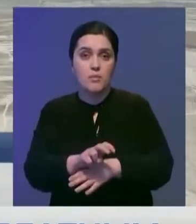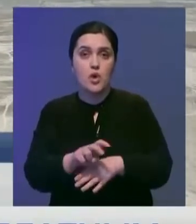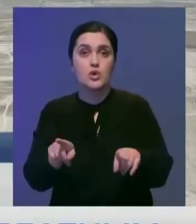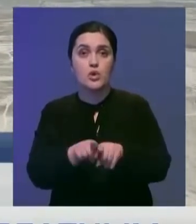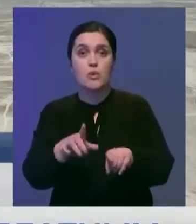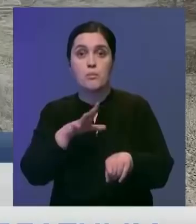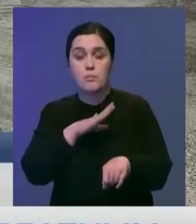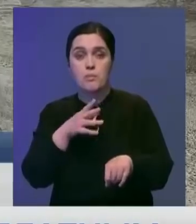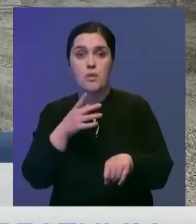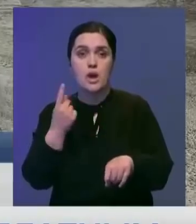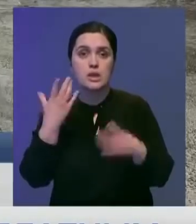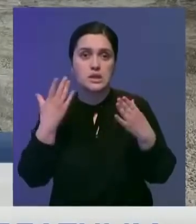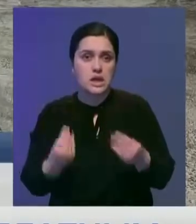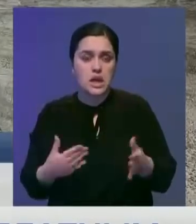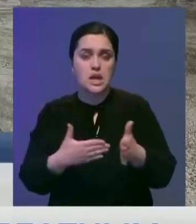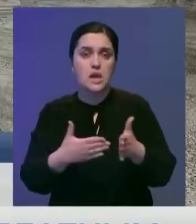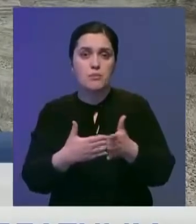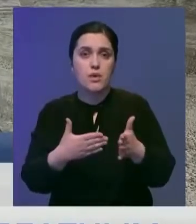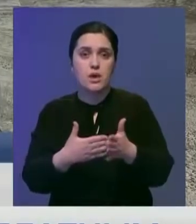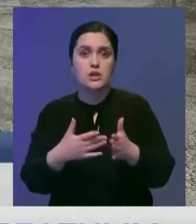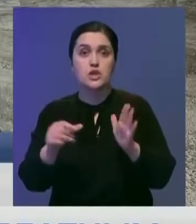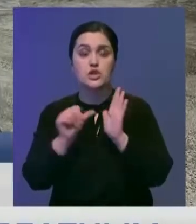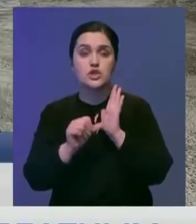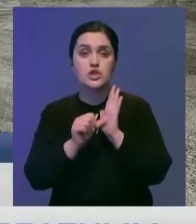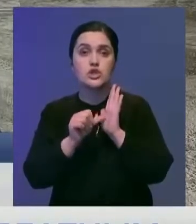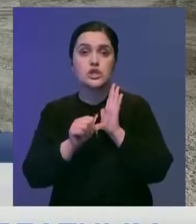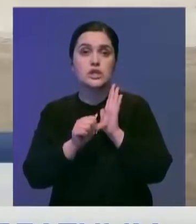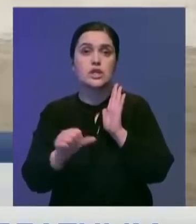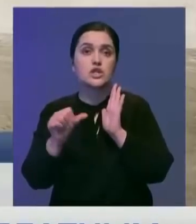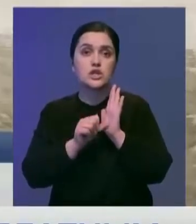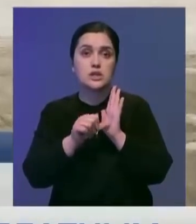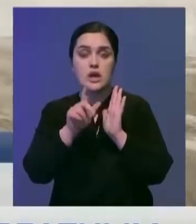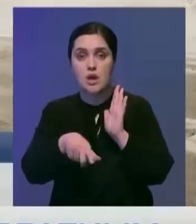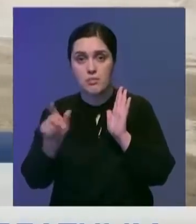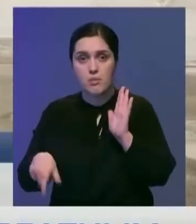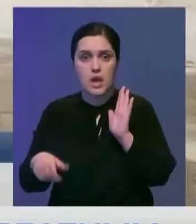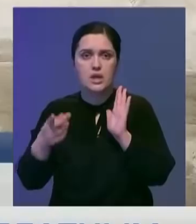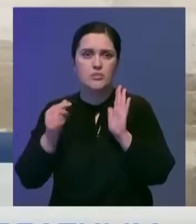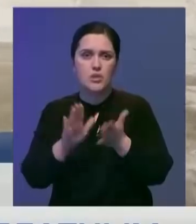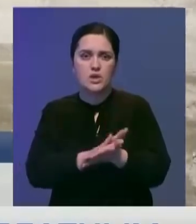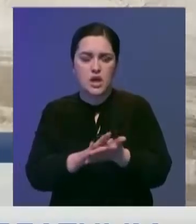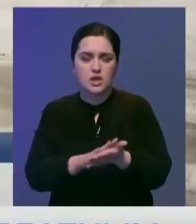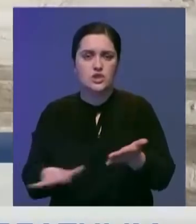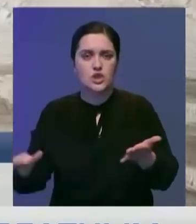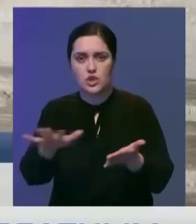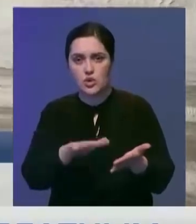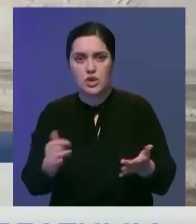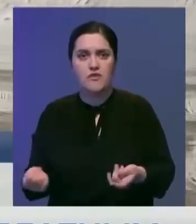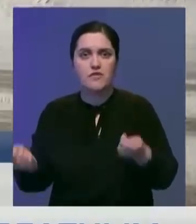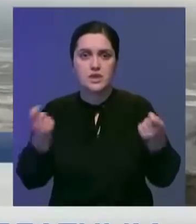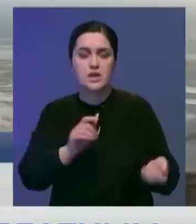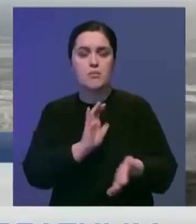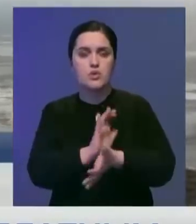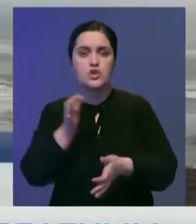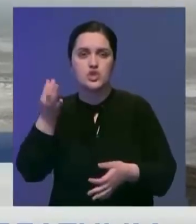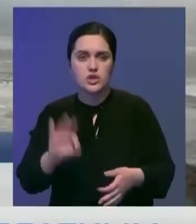также установлен и дневной лимит, который не должен превышать 66 посетителей. Деньги пойдут на очистку территории и вывоз мусора, который